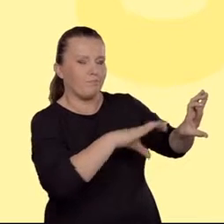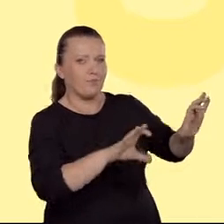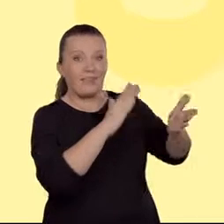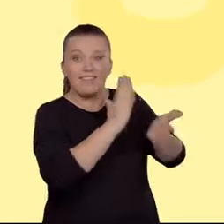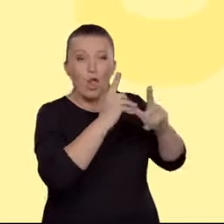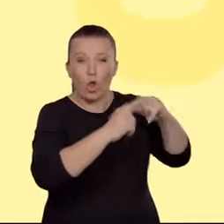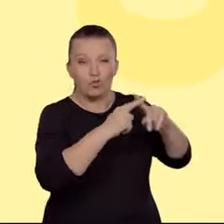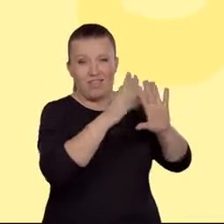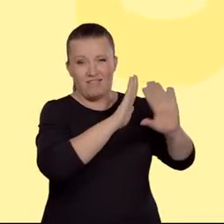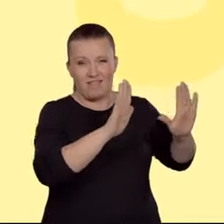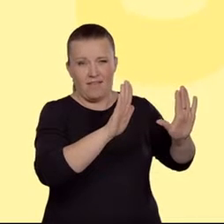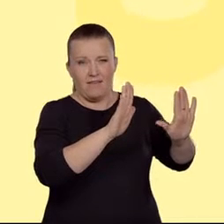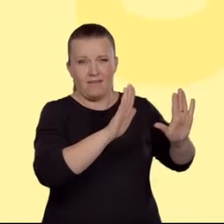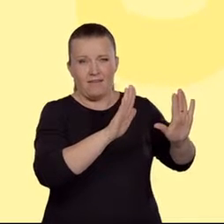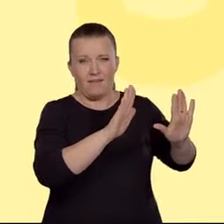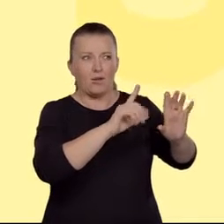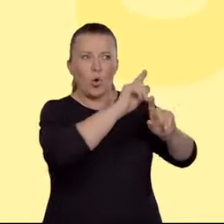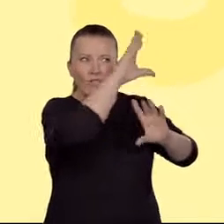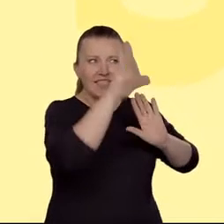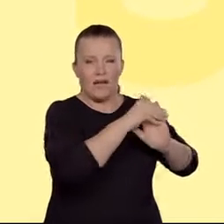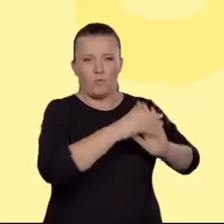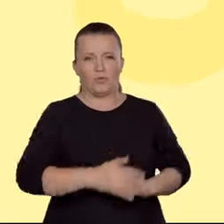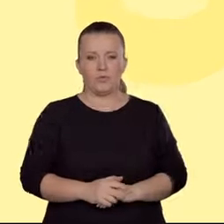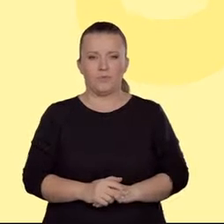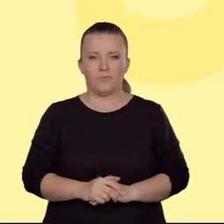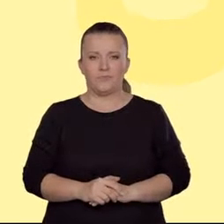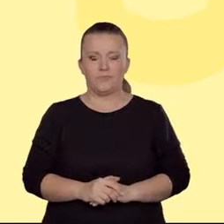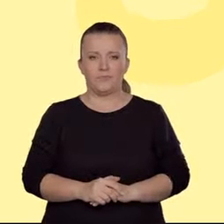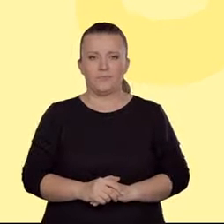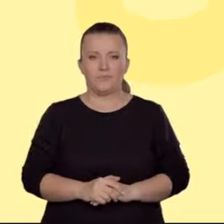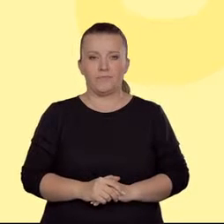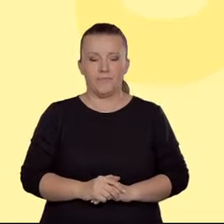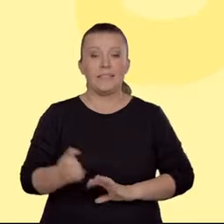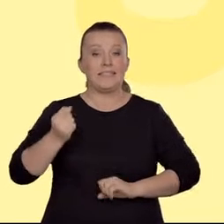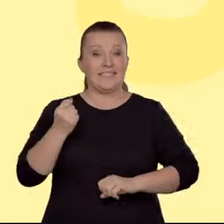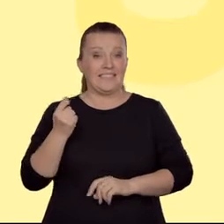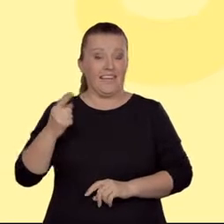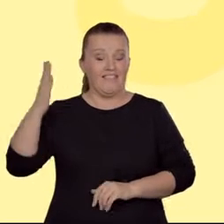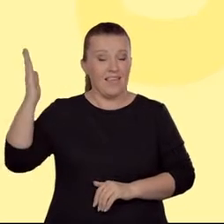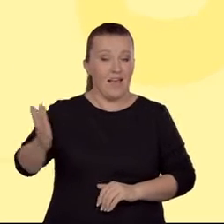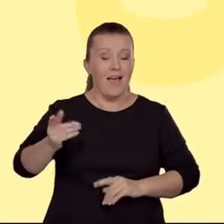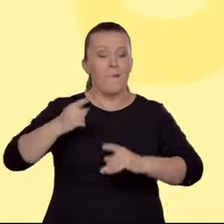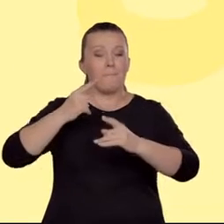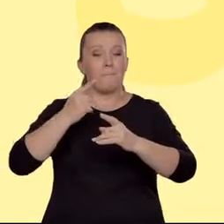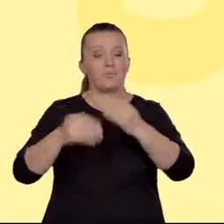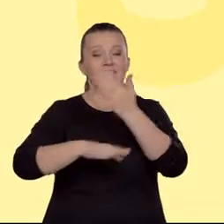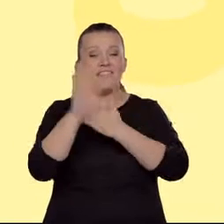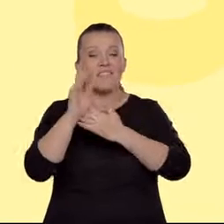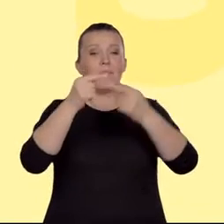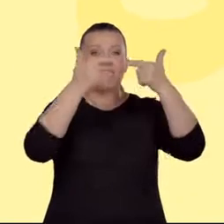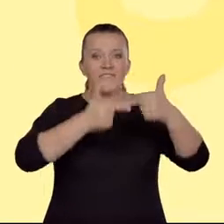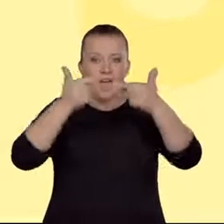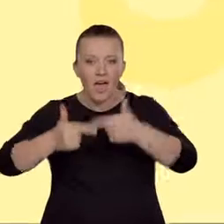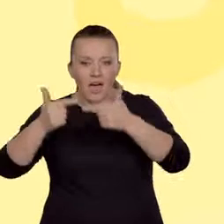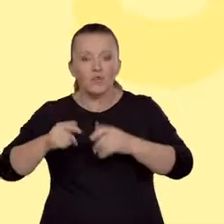stylu, a tak niestety często się ją pojmuje. Poniżej przy prezentacji płaszczyzn porównania tekstów przedstawimy te elementy budowy wiersza, które